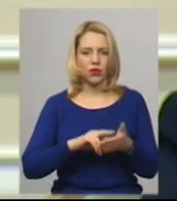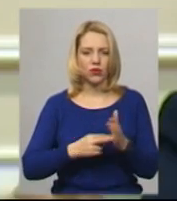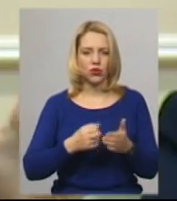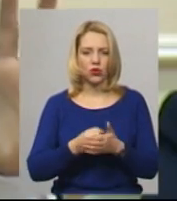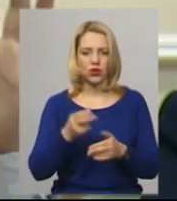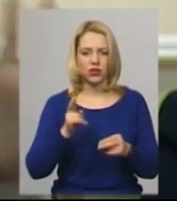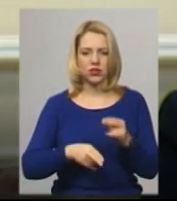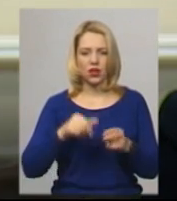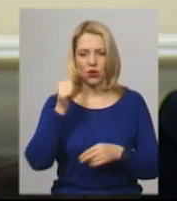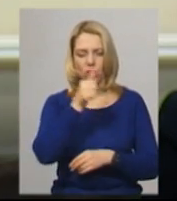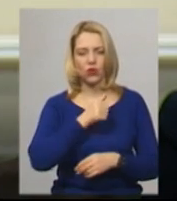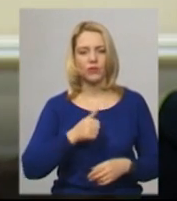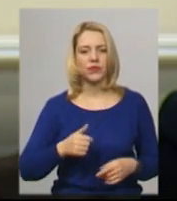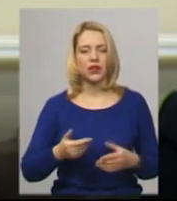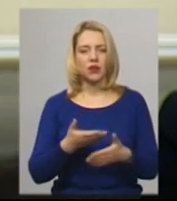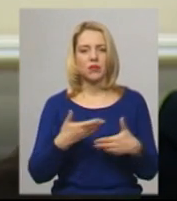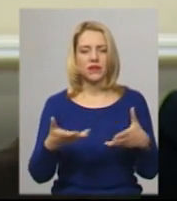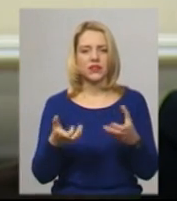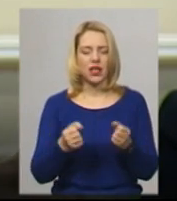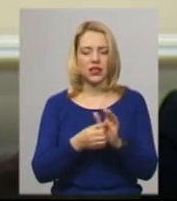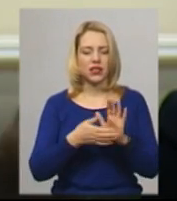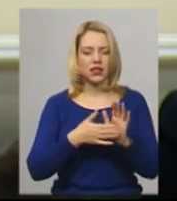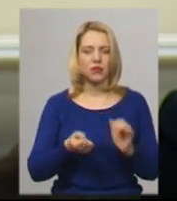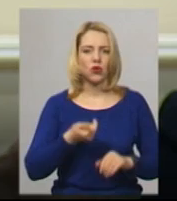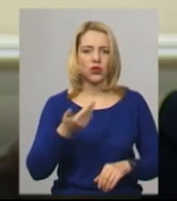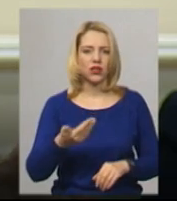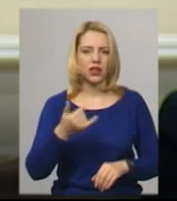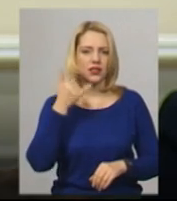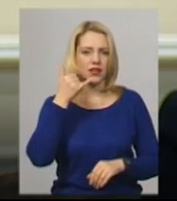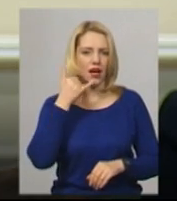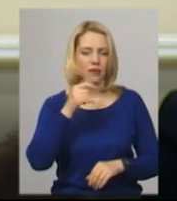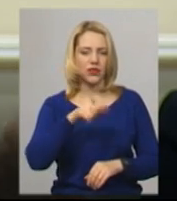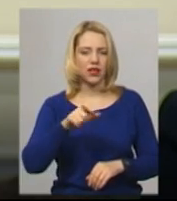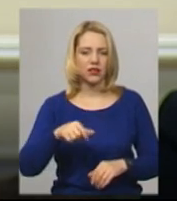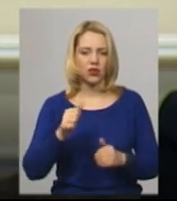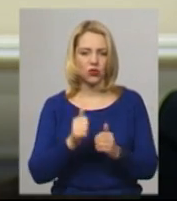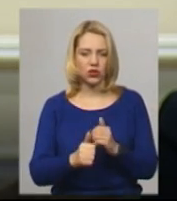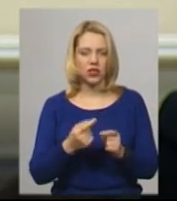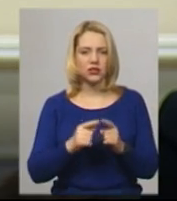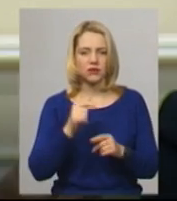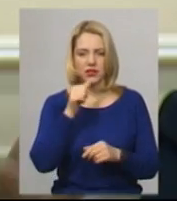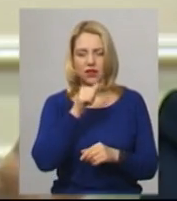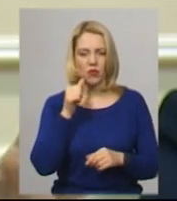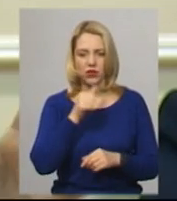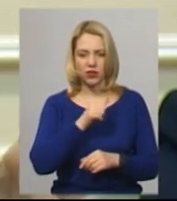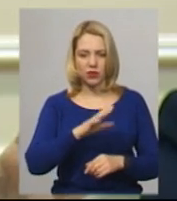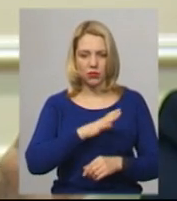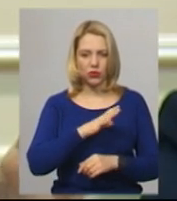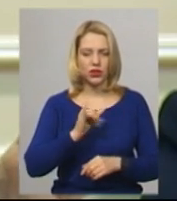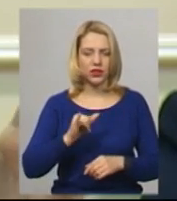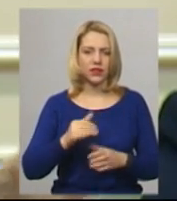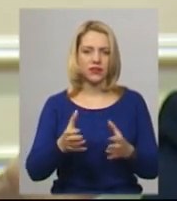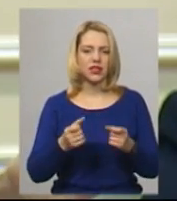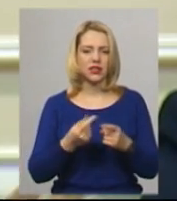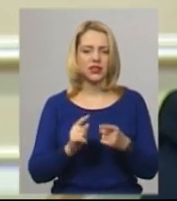Ми взяли дані про кількість абонентів з кожного оператору. Всі ці дані були анонімні. Взяли